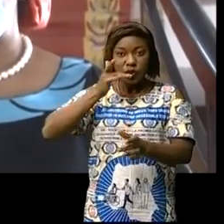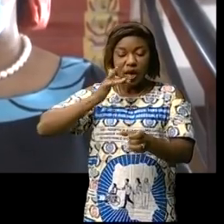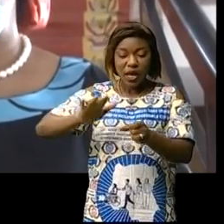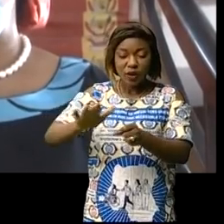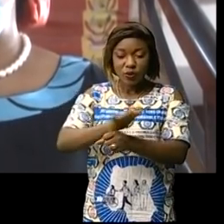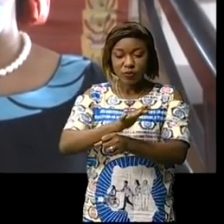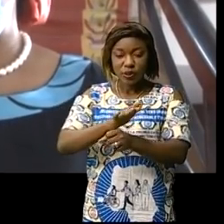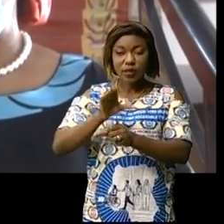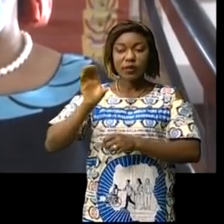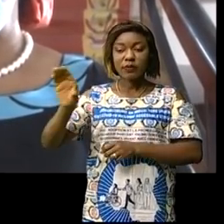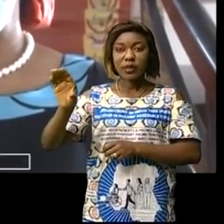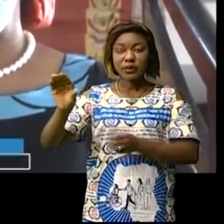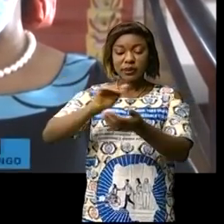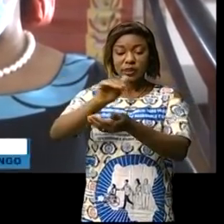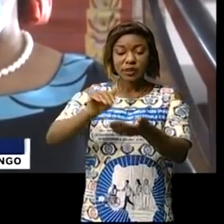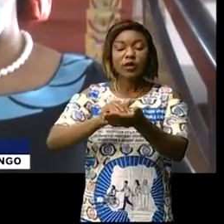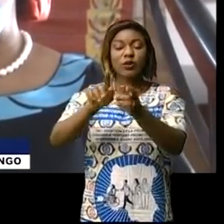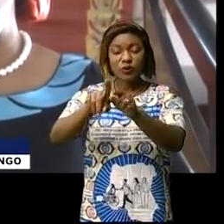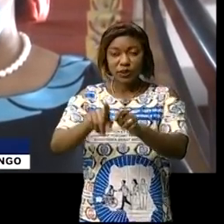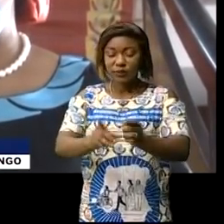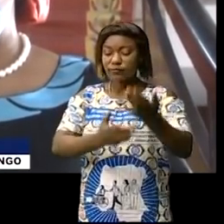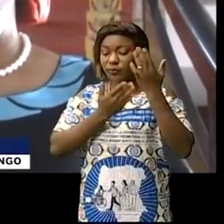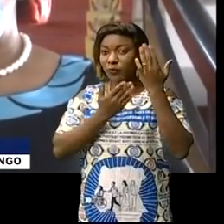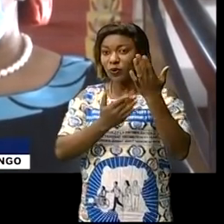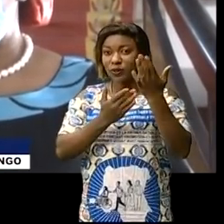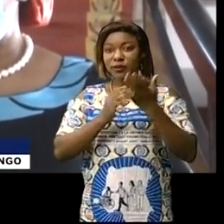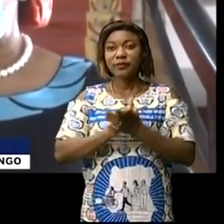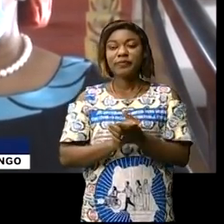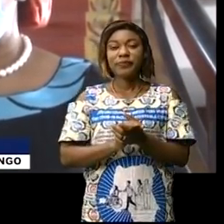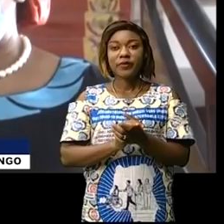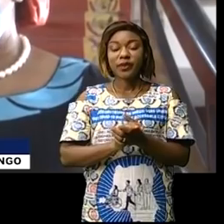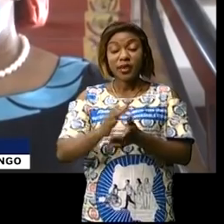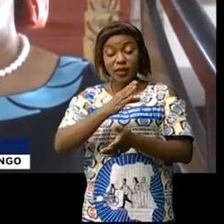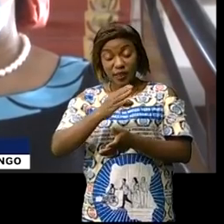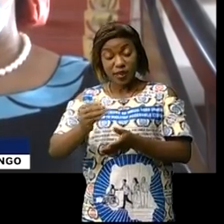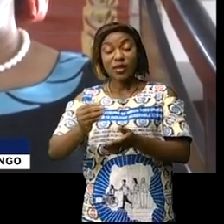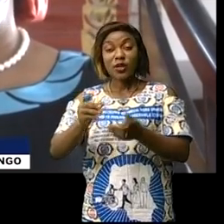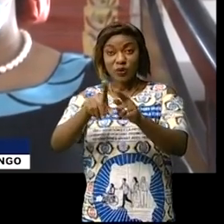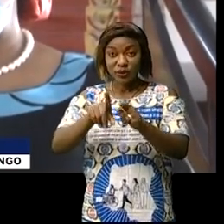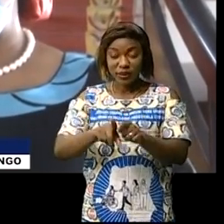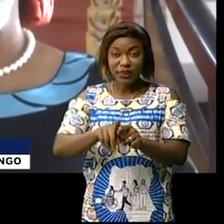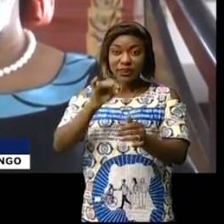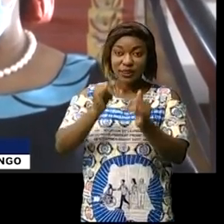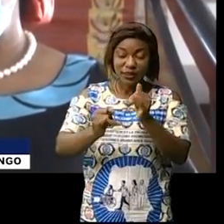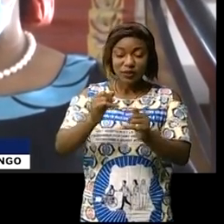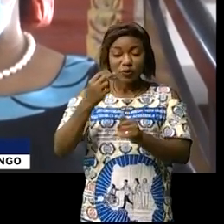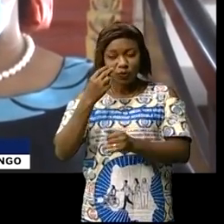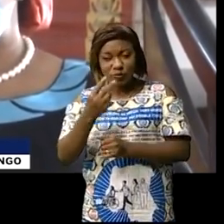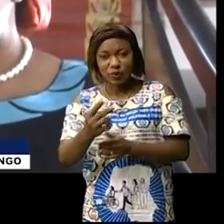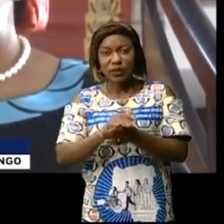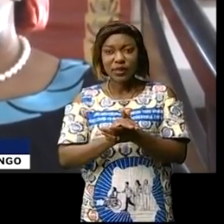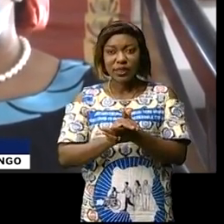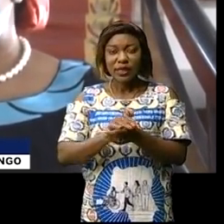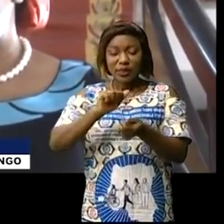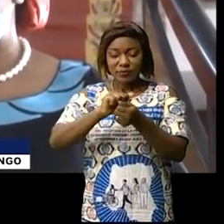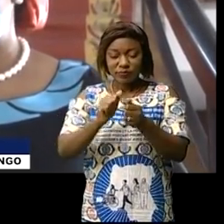missions de la Banque centrale, c'est un élément extrêmement important. Et bien sûr, si vous déroulez, vous trouverez beaucoup de sous